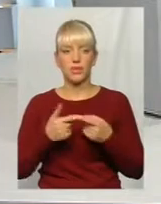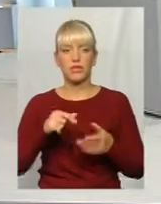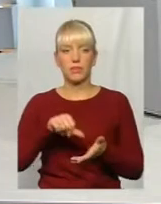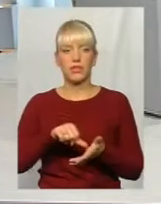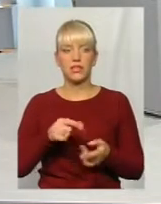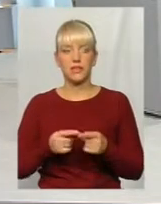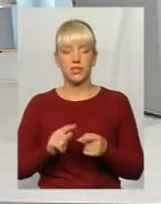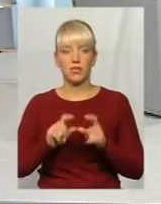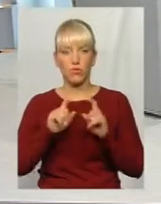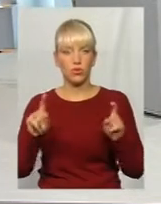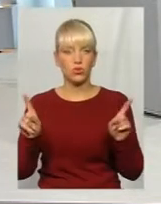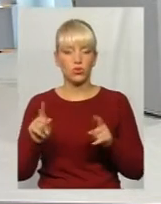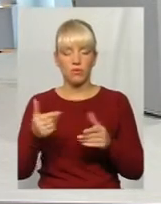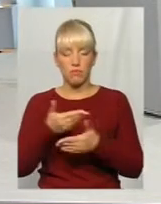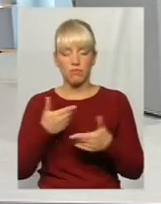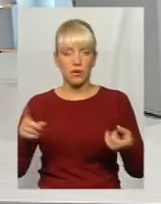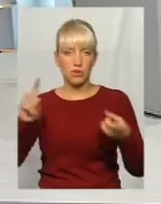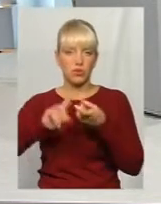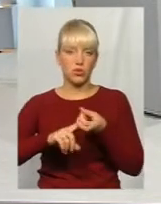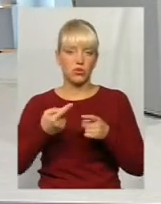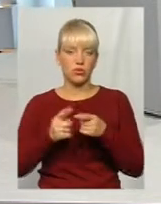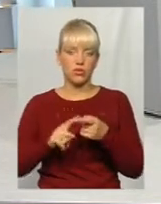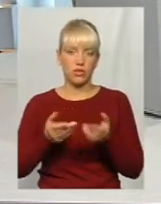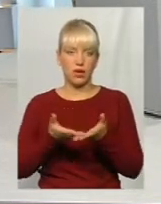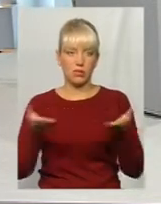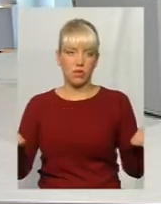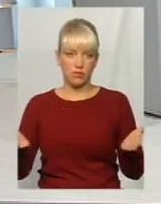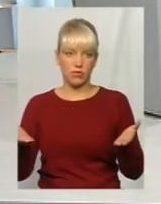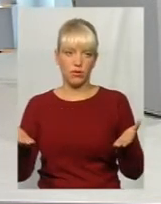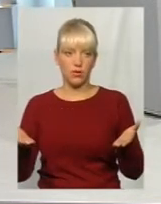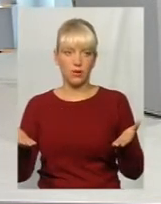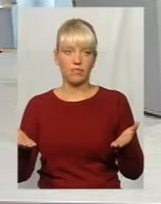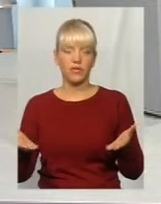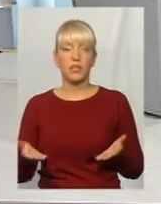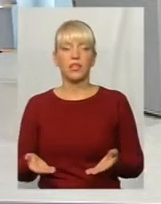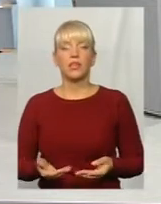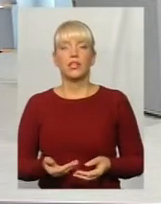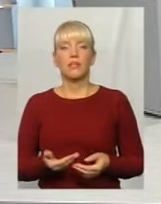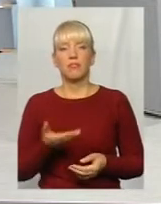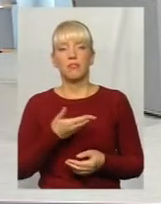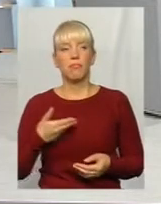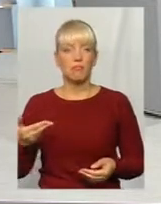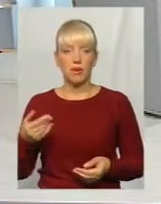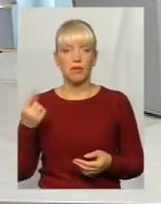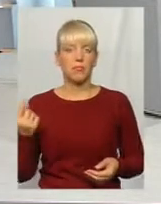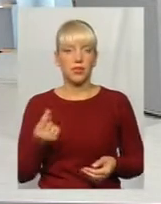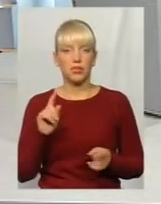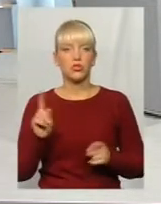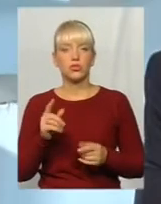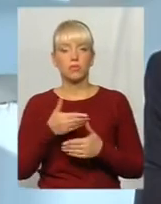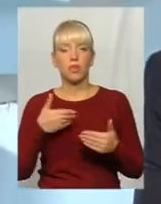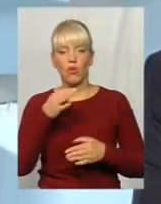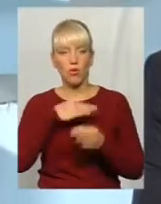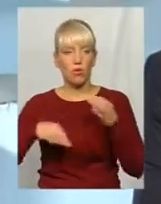продажі для того, що ми підключилися до цієї платформи, в нас не було сумнівів, що варто підключатися. Найперше, це те, що ми